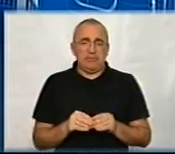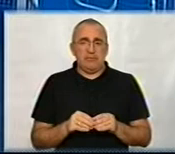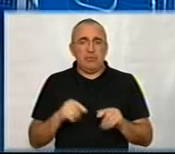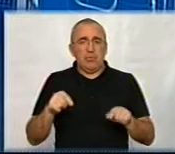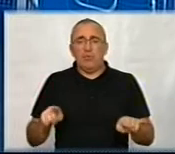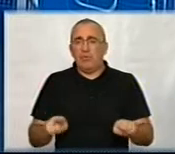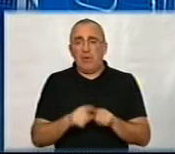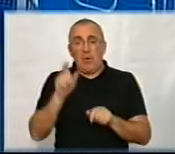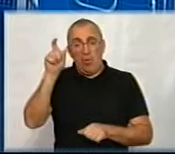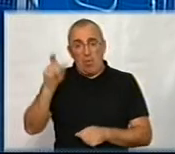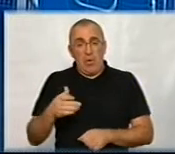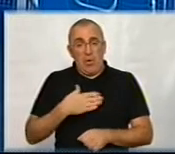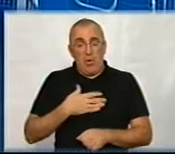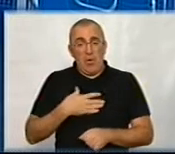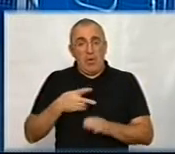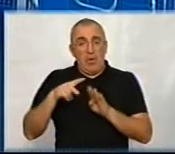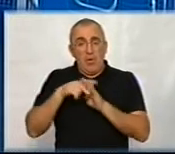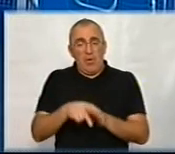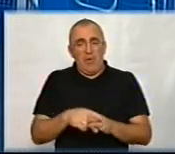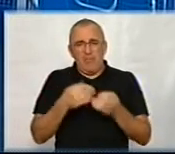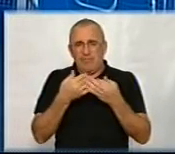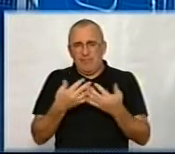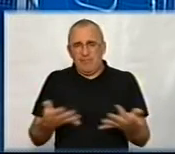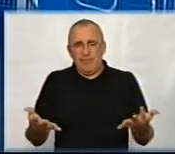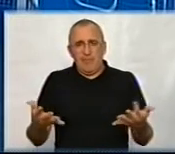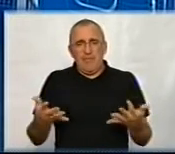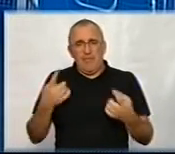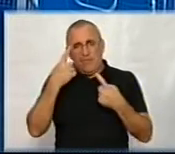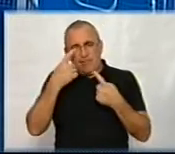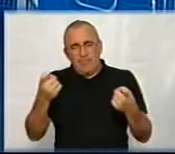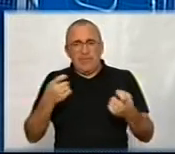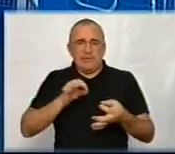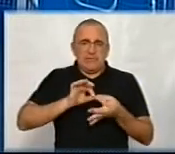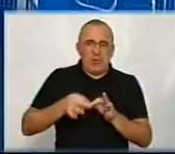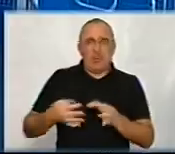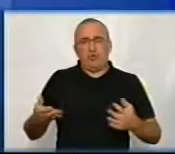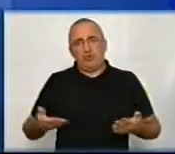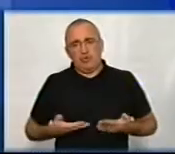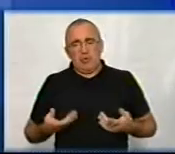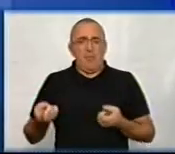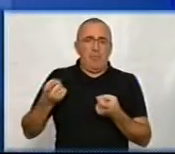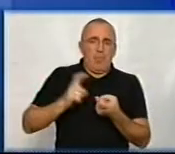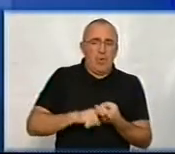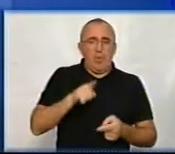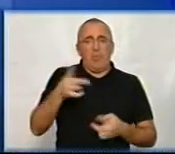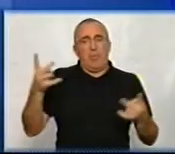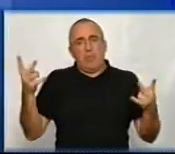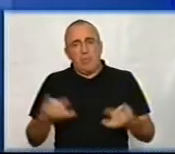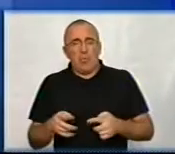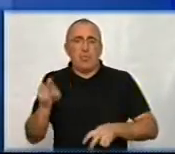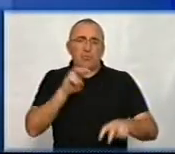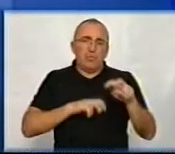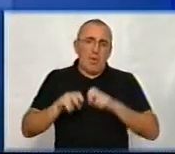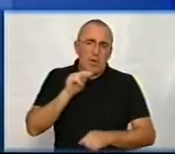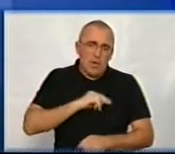все одно для громадянина нашого, обтяженого величезної кількості викликів і складностей життя, пов'язаних з тим, що йому потрібно шукати